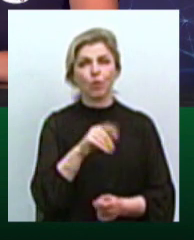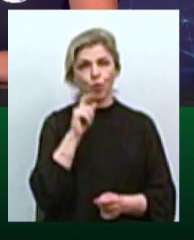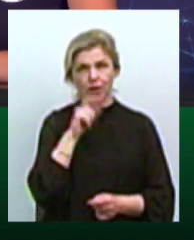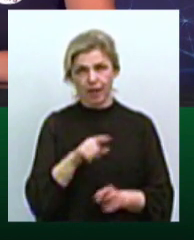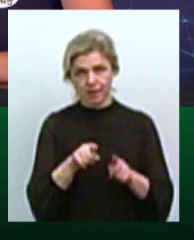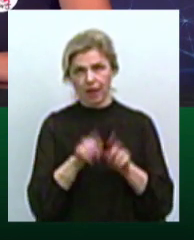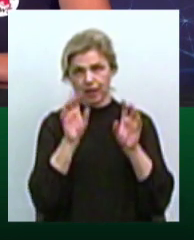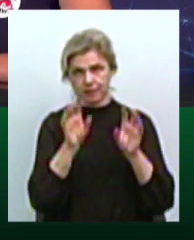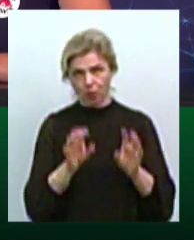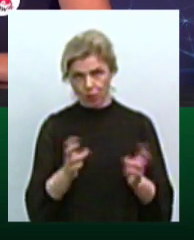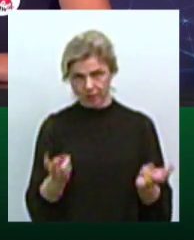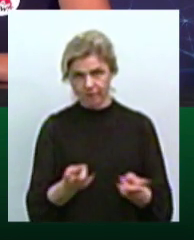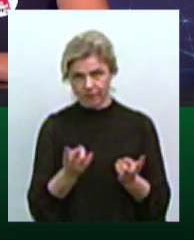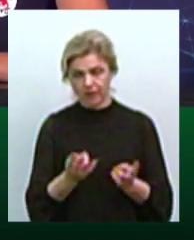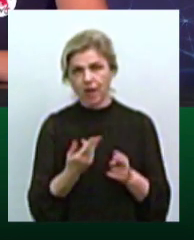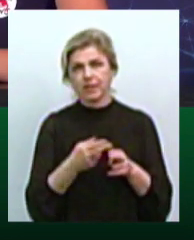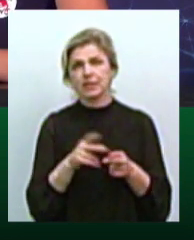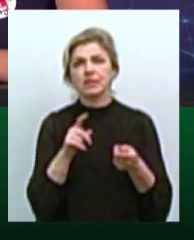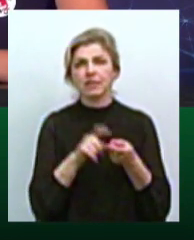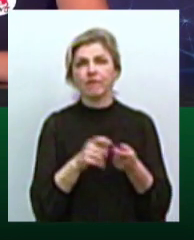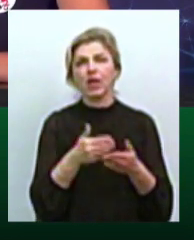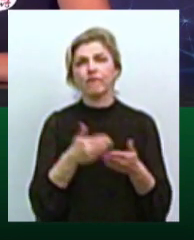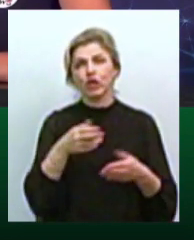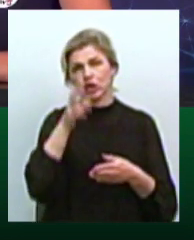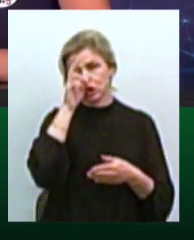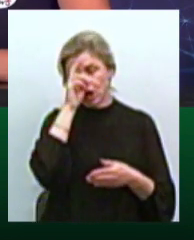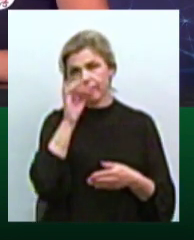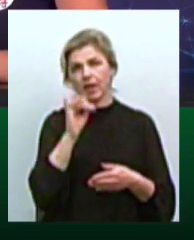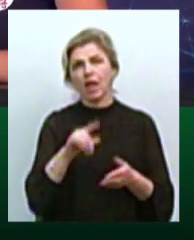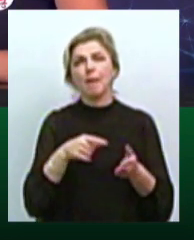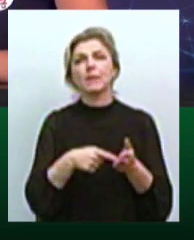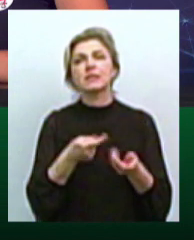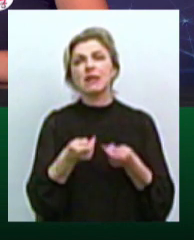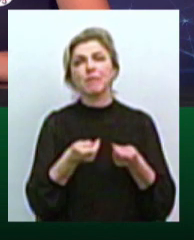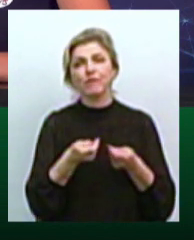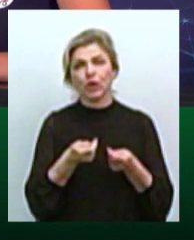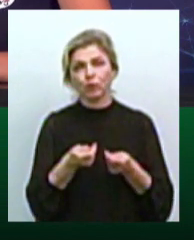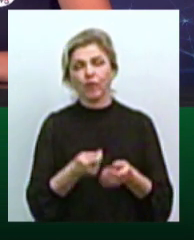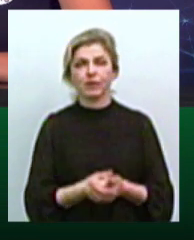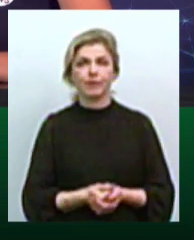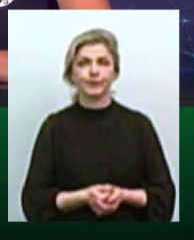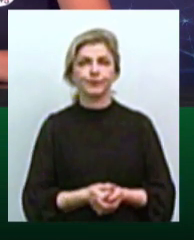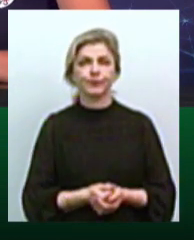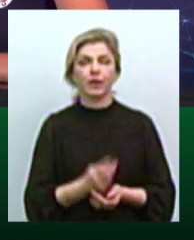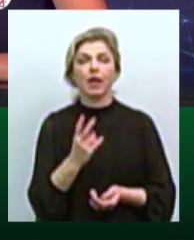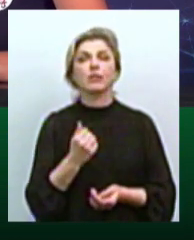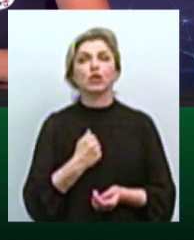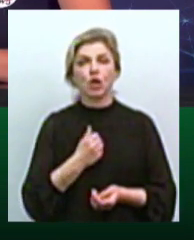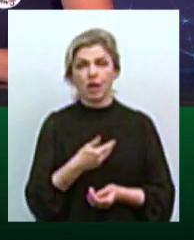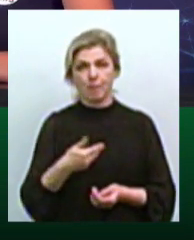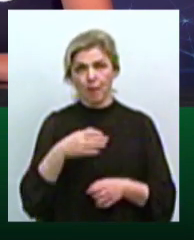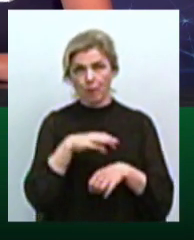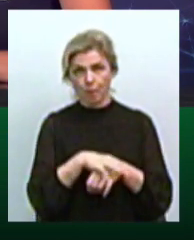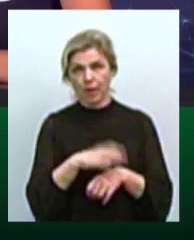діють. І це все залежить як від держави, так і від місцевого самоврядування. І, на жаль, ми помітили, що в